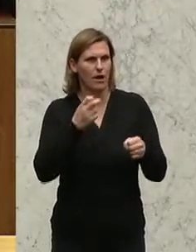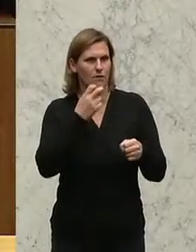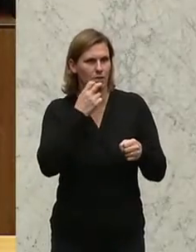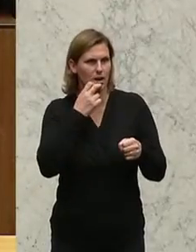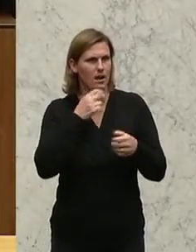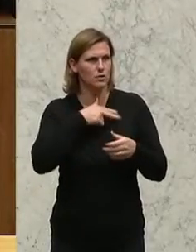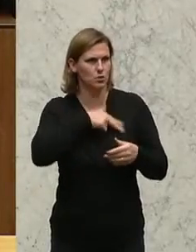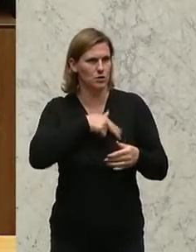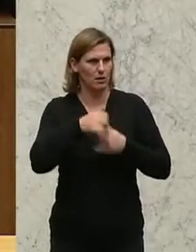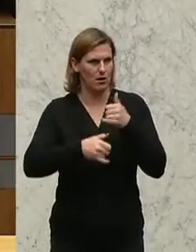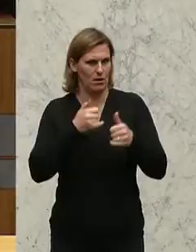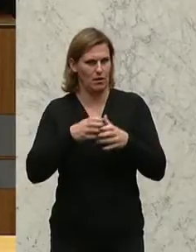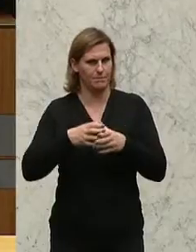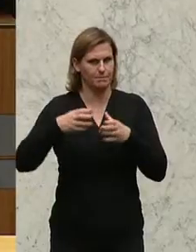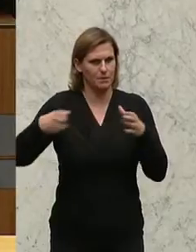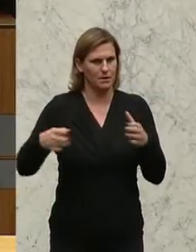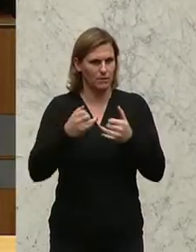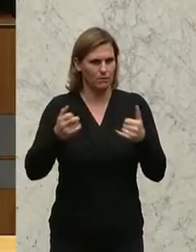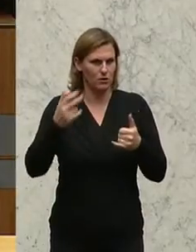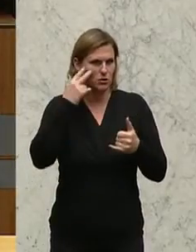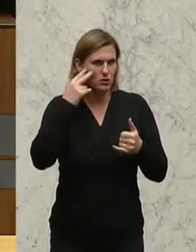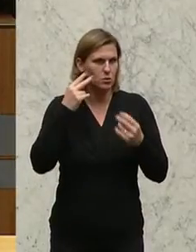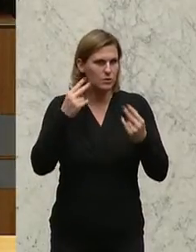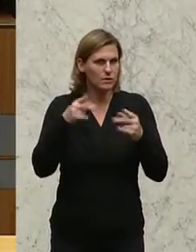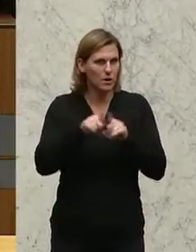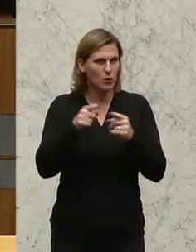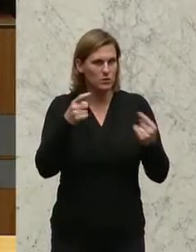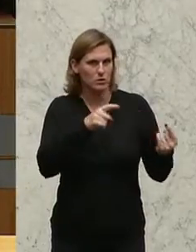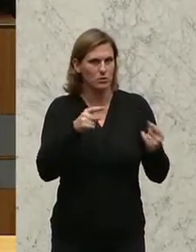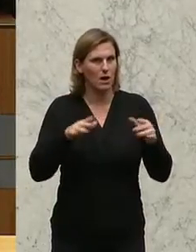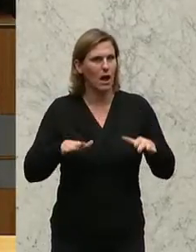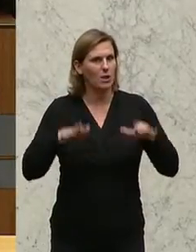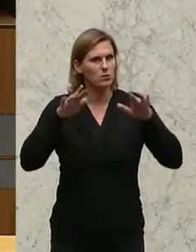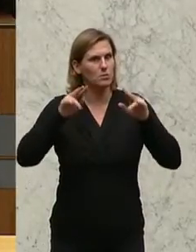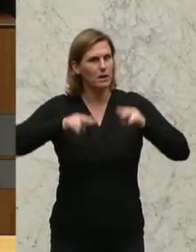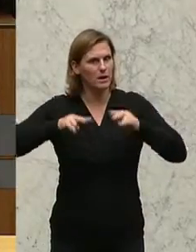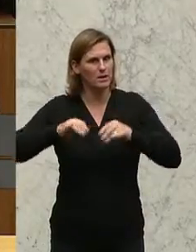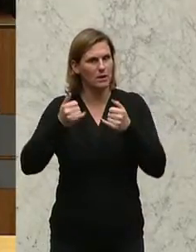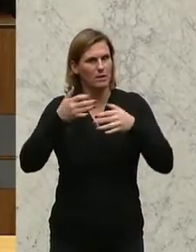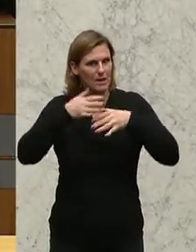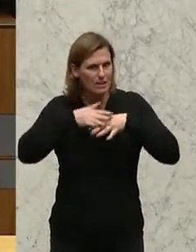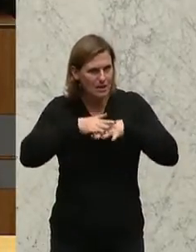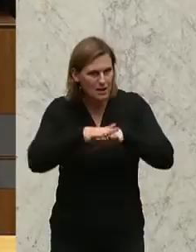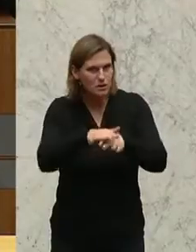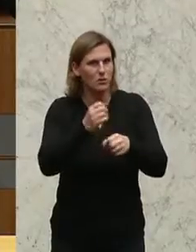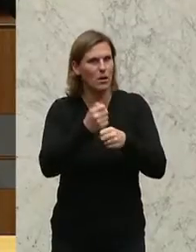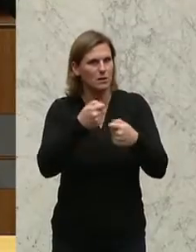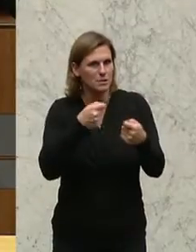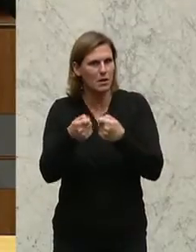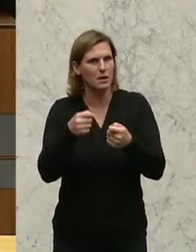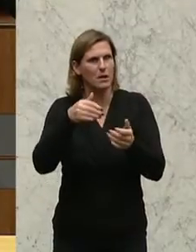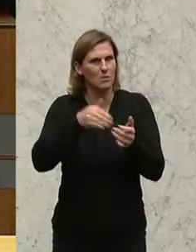Herausforderung ist, wie wir Asylberechtigte in Österreich langfristig und nachhaltig in den Arbeitsmarkt integrieren. Und das ist der sinnvolle Vorschläge gebraucht.